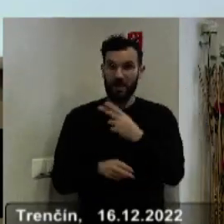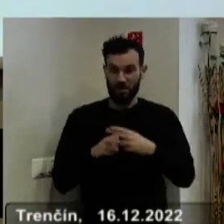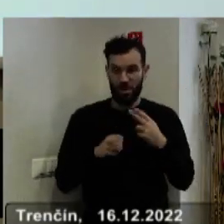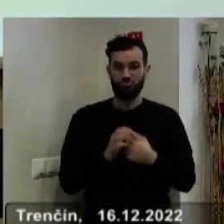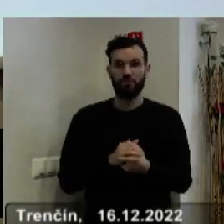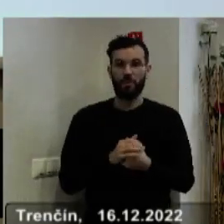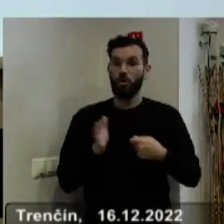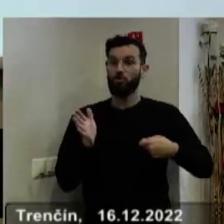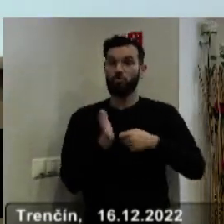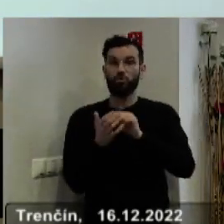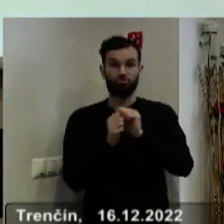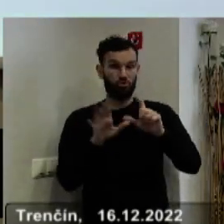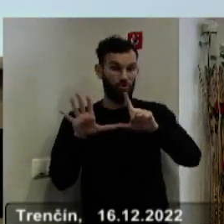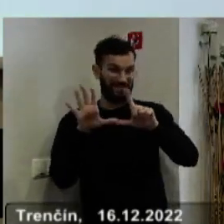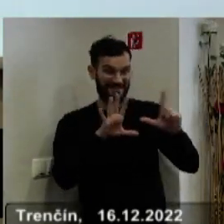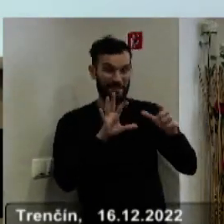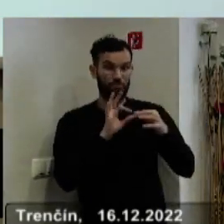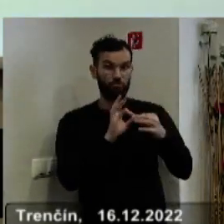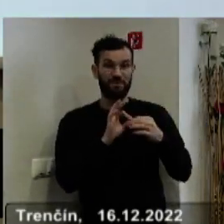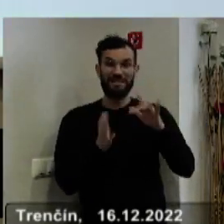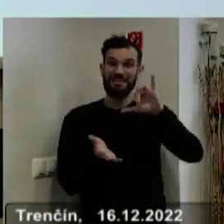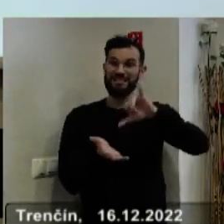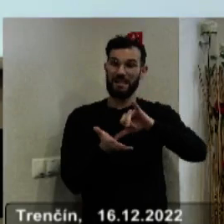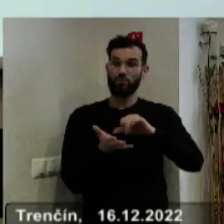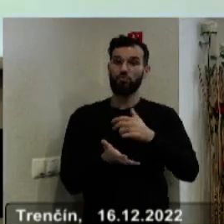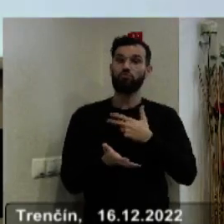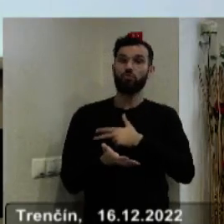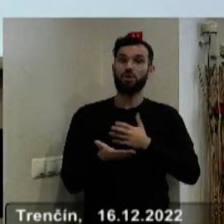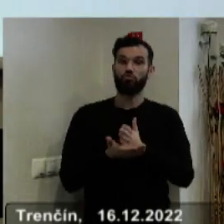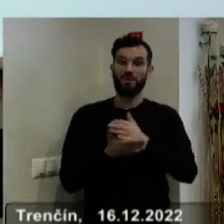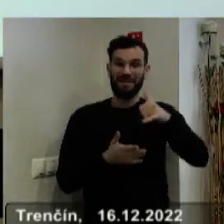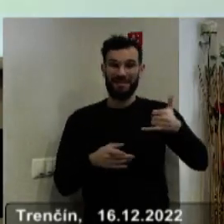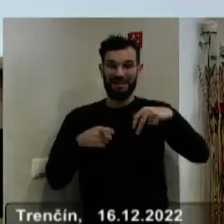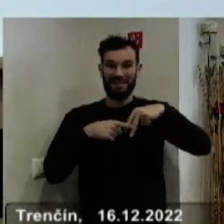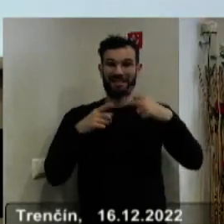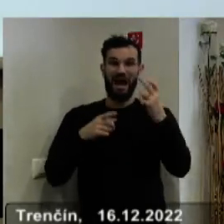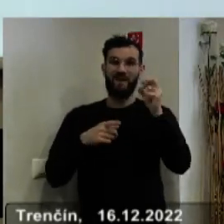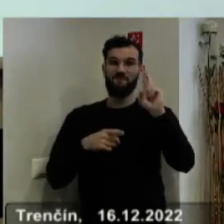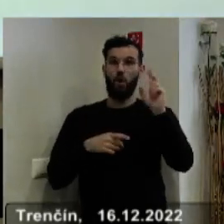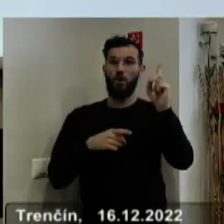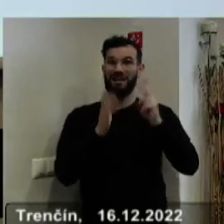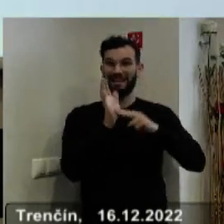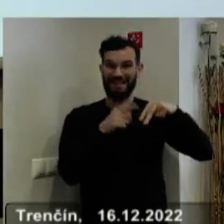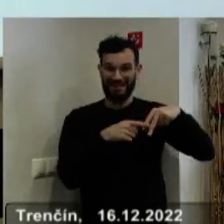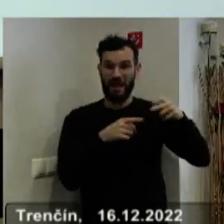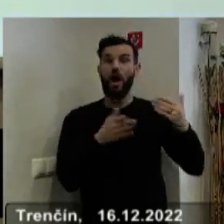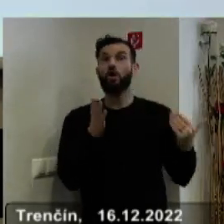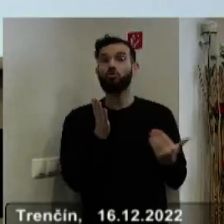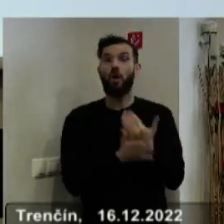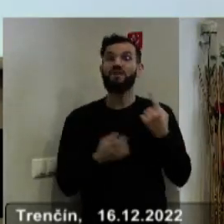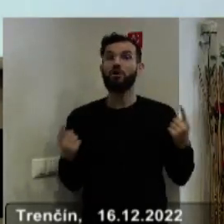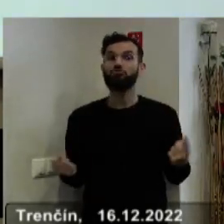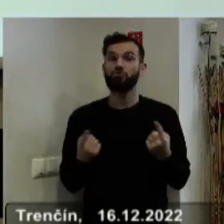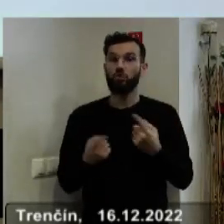Dodatok číslo 7 zriaďovacej listie Centra sociálnych služieb domov Javorina, tam doplňame nové odborné činnosti,